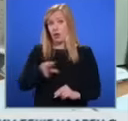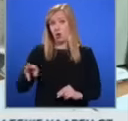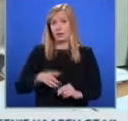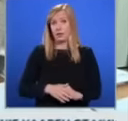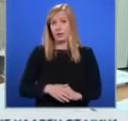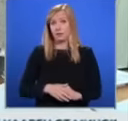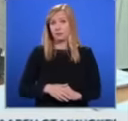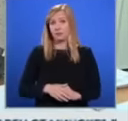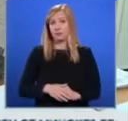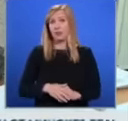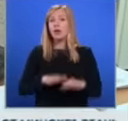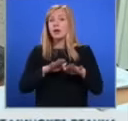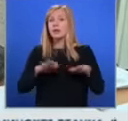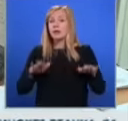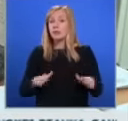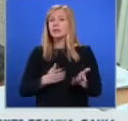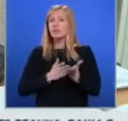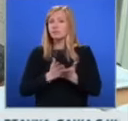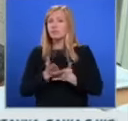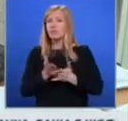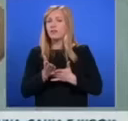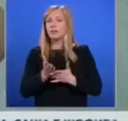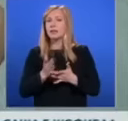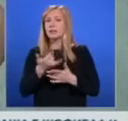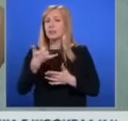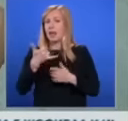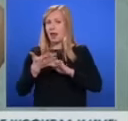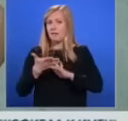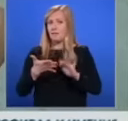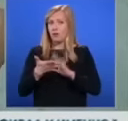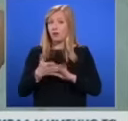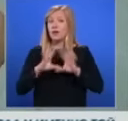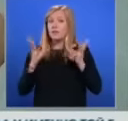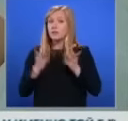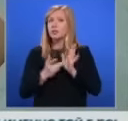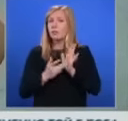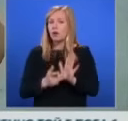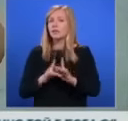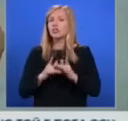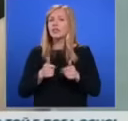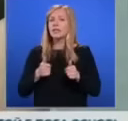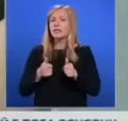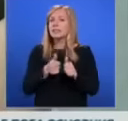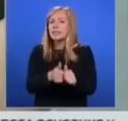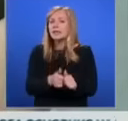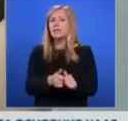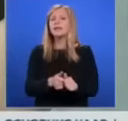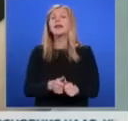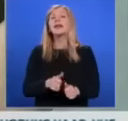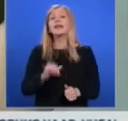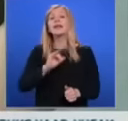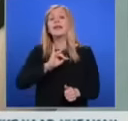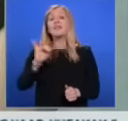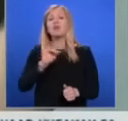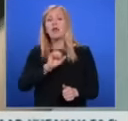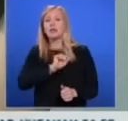Най-често децата сърфират през мобилния си телефон. Всички са посочили, че следват най-вече актуалните за тях инфуенсъри